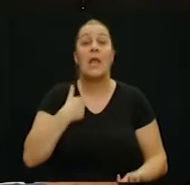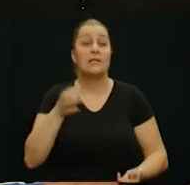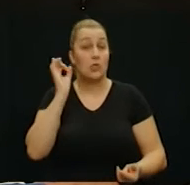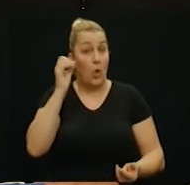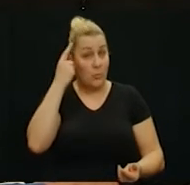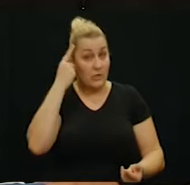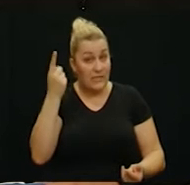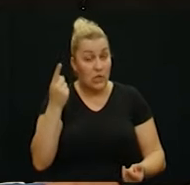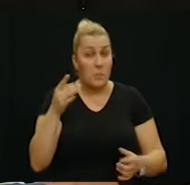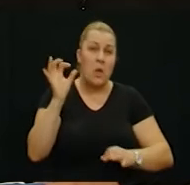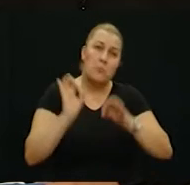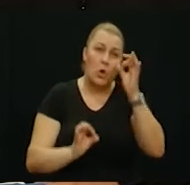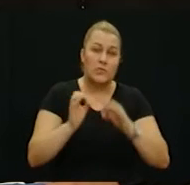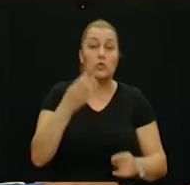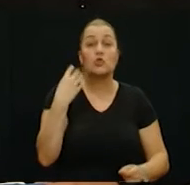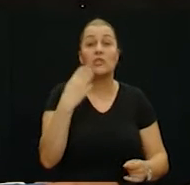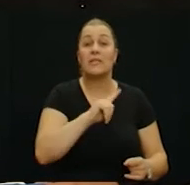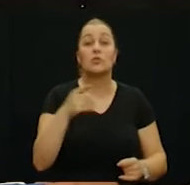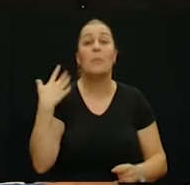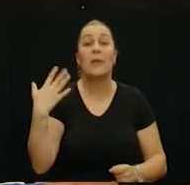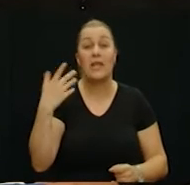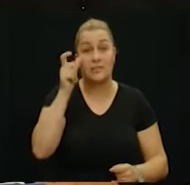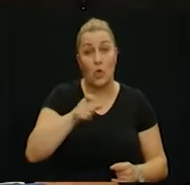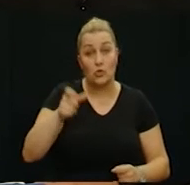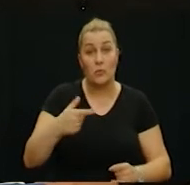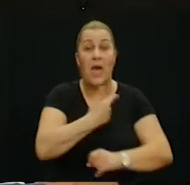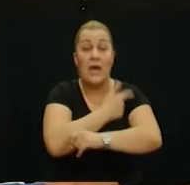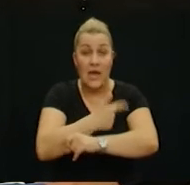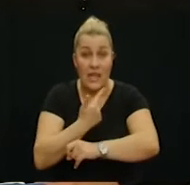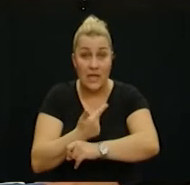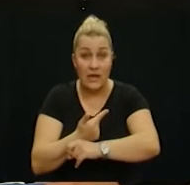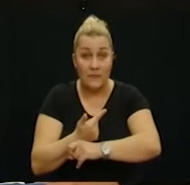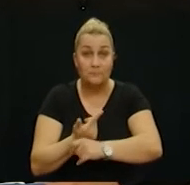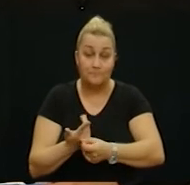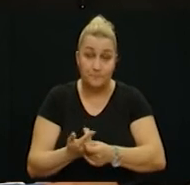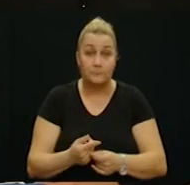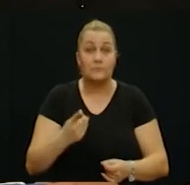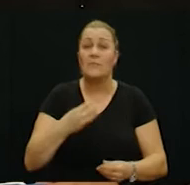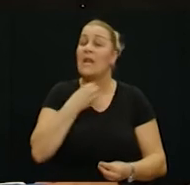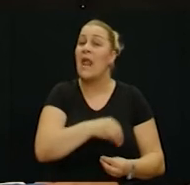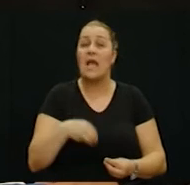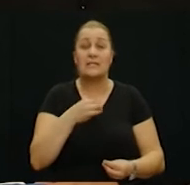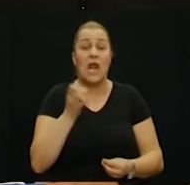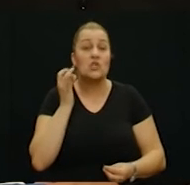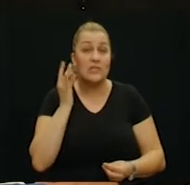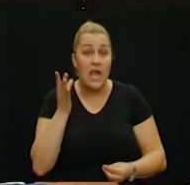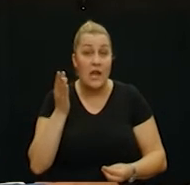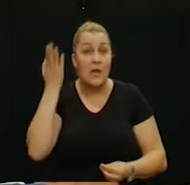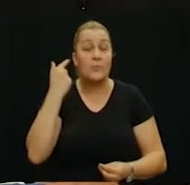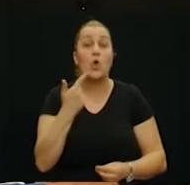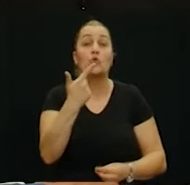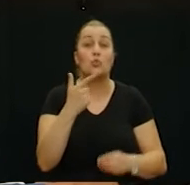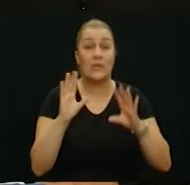ja se jako dobro osjećam, prosječno je bilo oko 40 do 50 ranjenika. To je uključivalo toliko operacija. Najstrašniji je dan